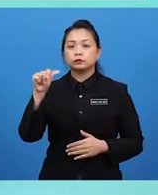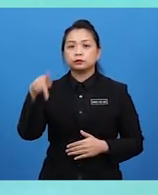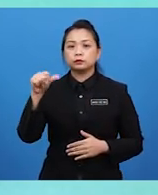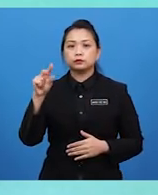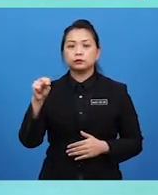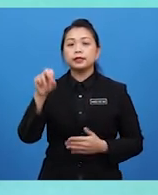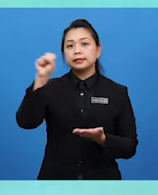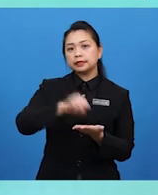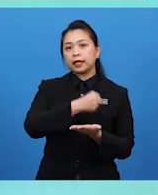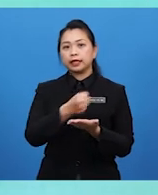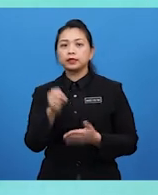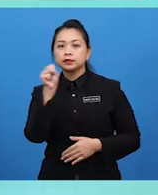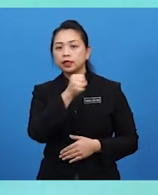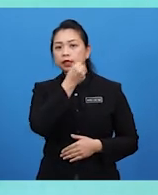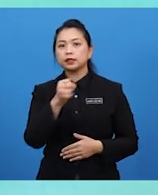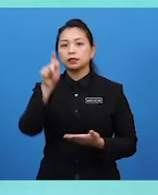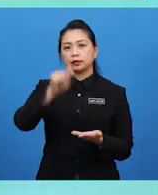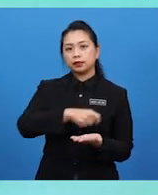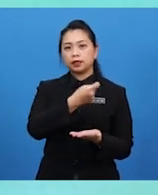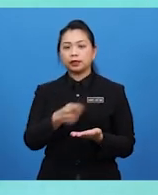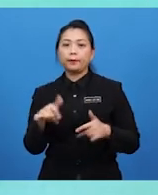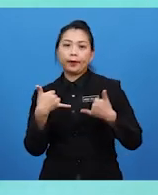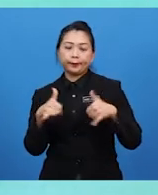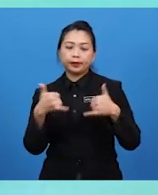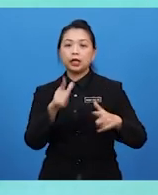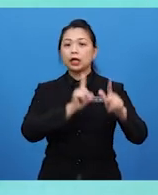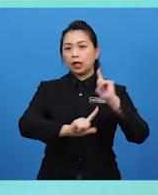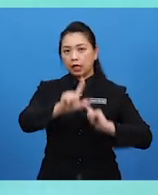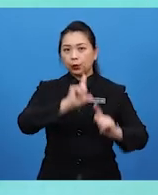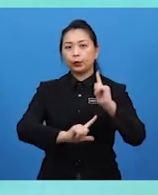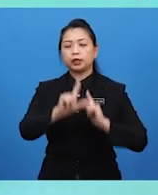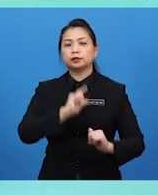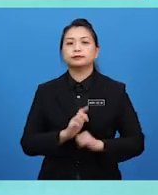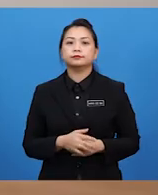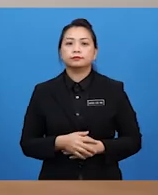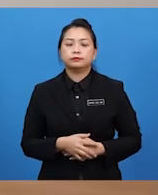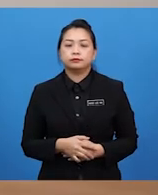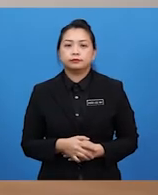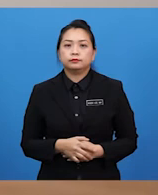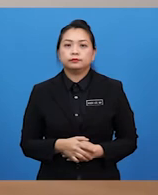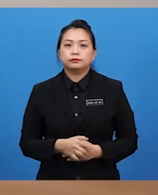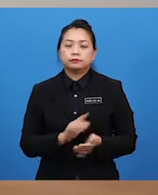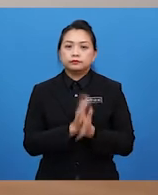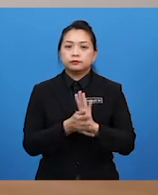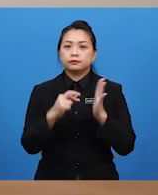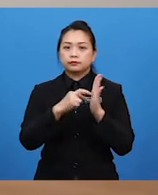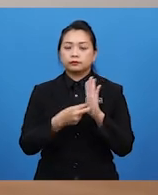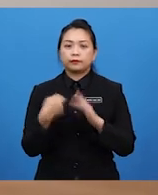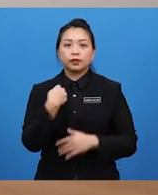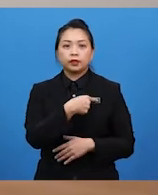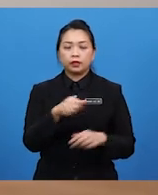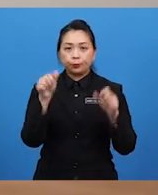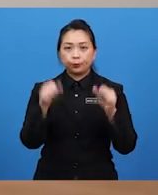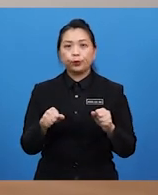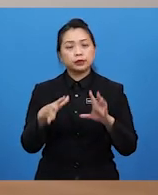syair, nyanyian, harian, permainan dan juga lakonan. Oh, jadi maksudnya kita